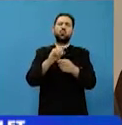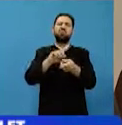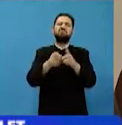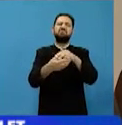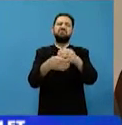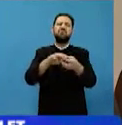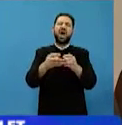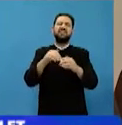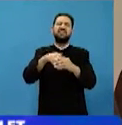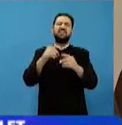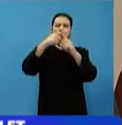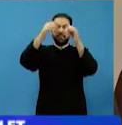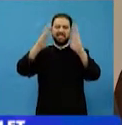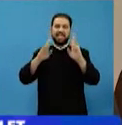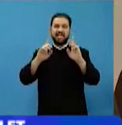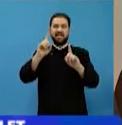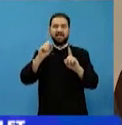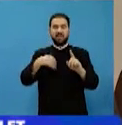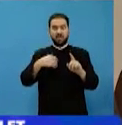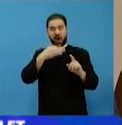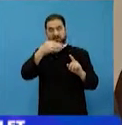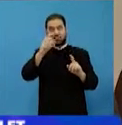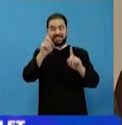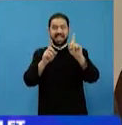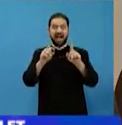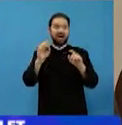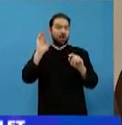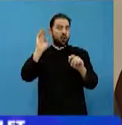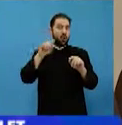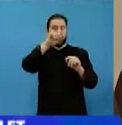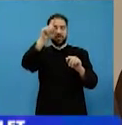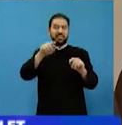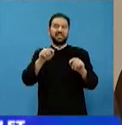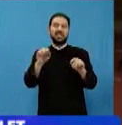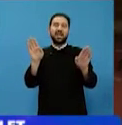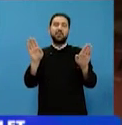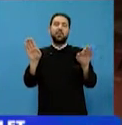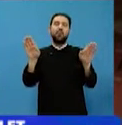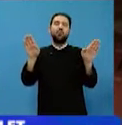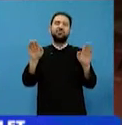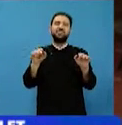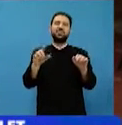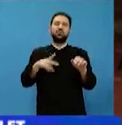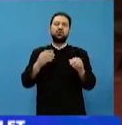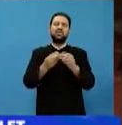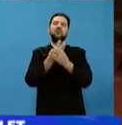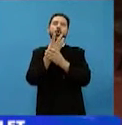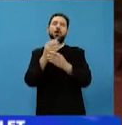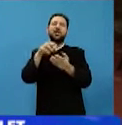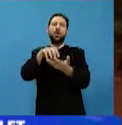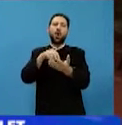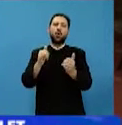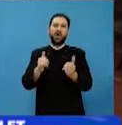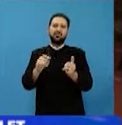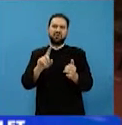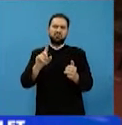Iar eu le-am spus, dacă vei întreba o muscă sunt flori în locul acesta, ea îți va răspunde nu știu, ci știu numai